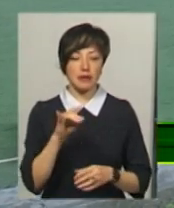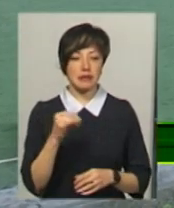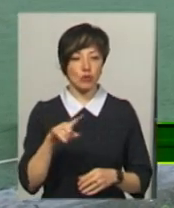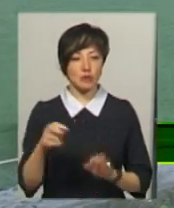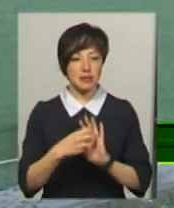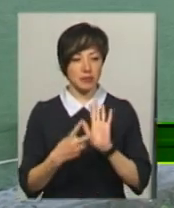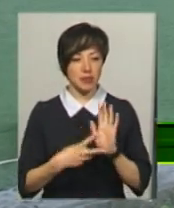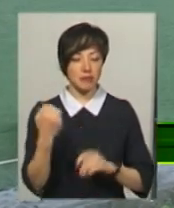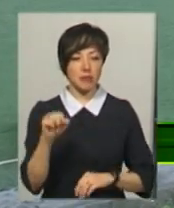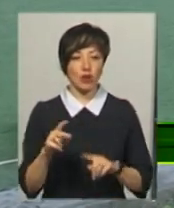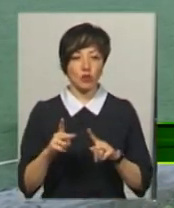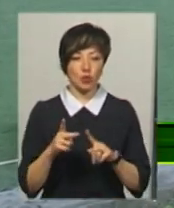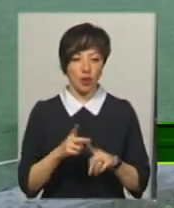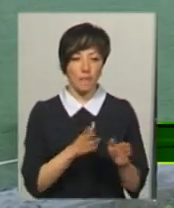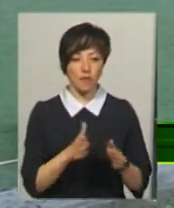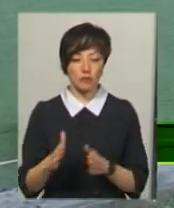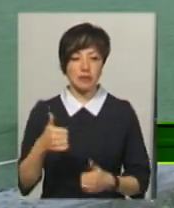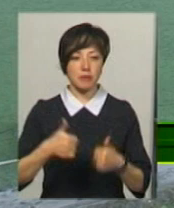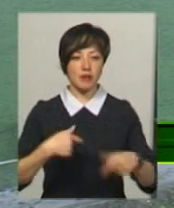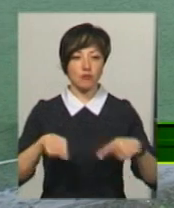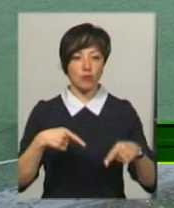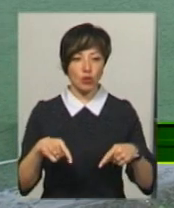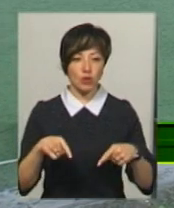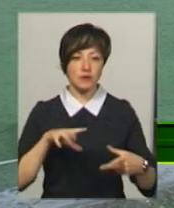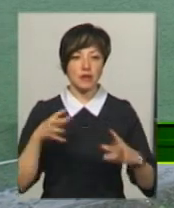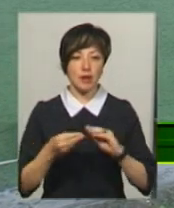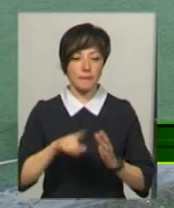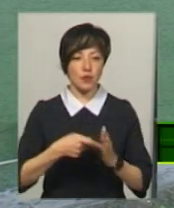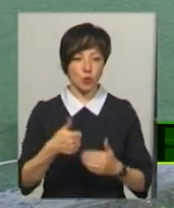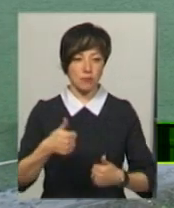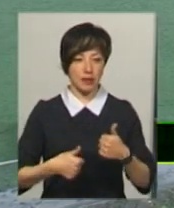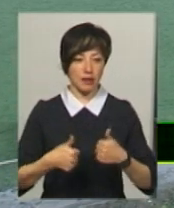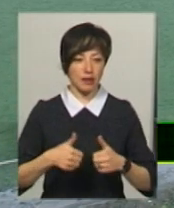17 перемогла вдруге поспіль на змаганнях з футболу в залік міської спартакіади.